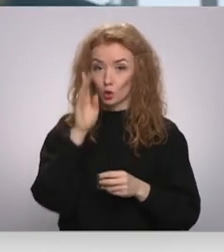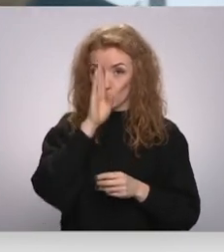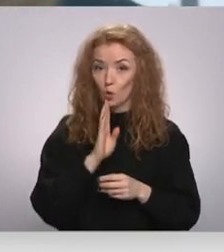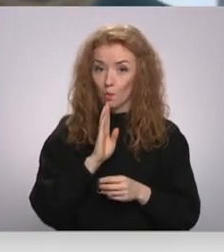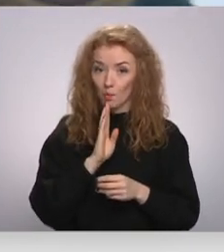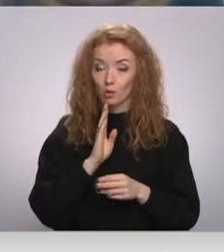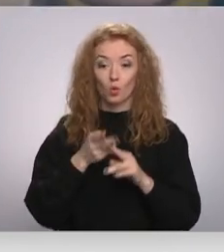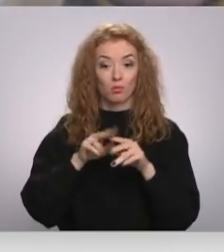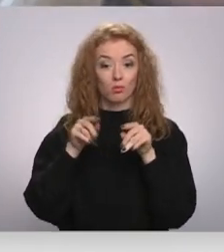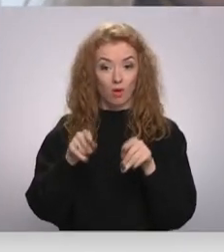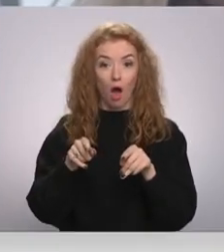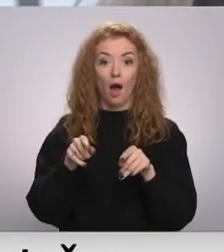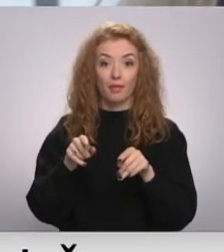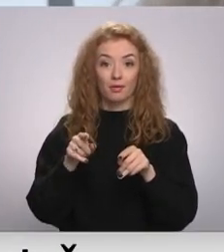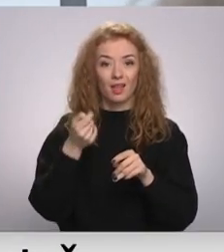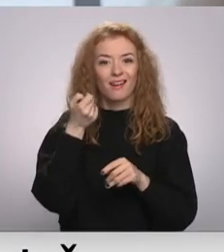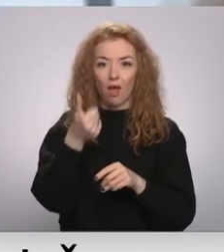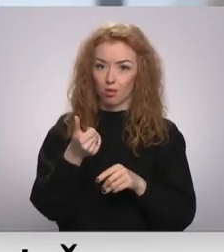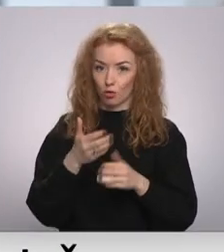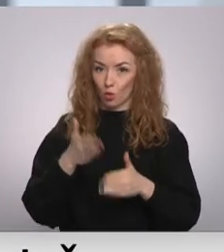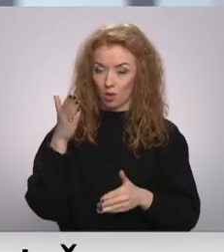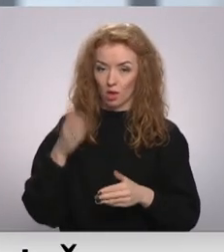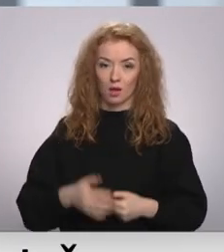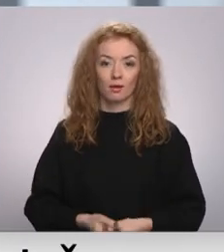nopētnes un šādi negadījumi notiek ļoti reti.